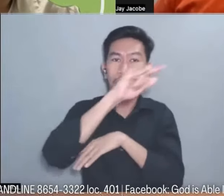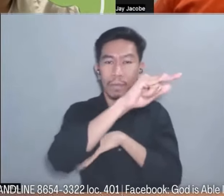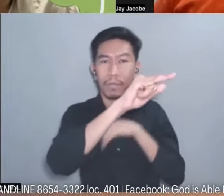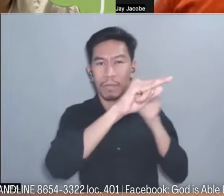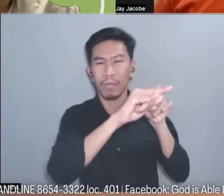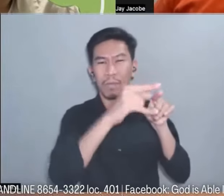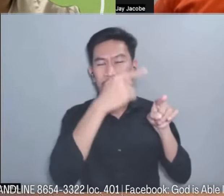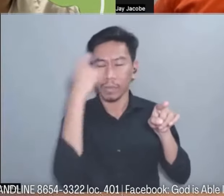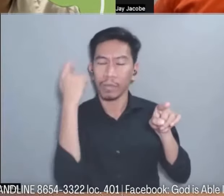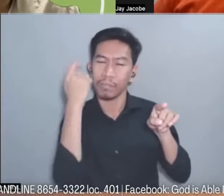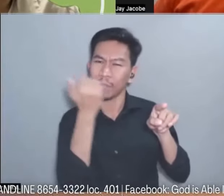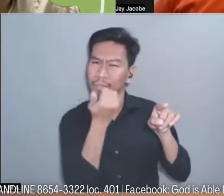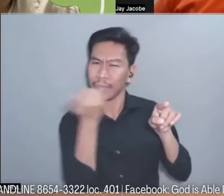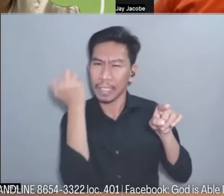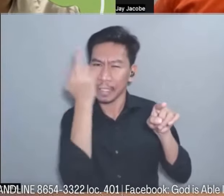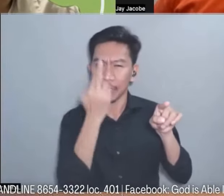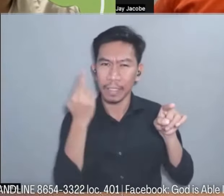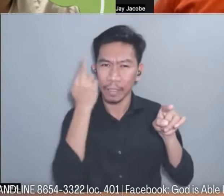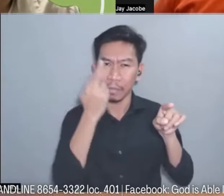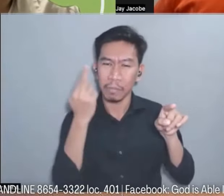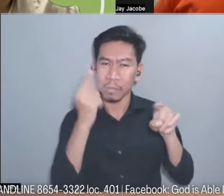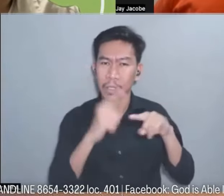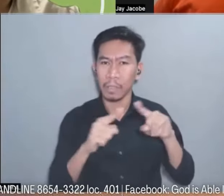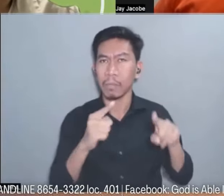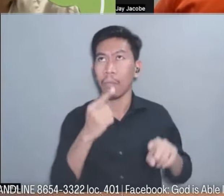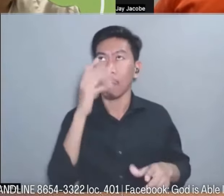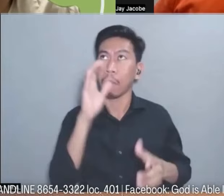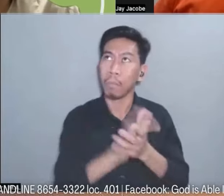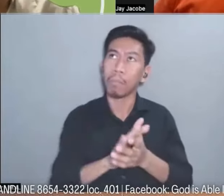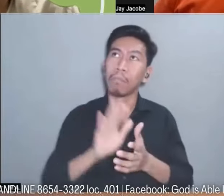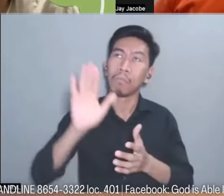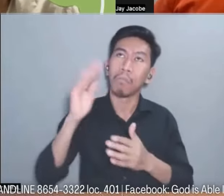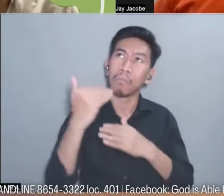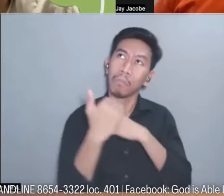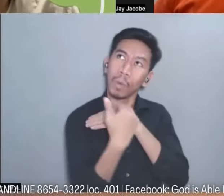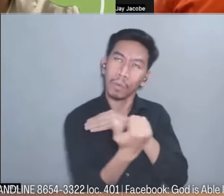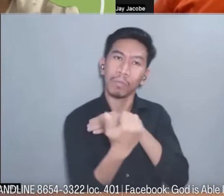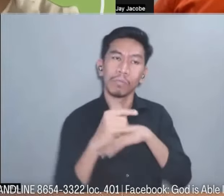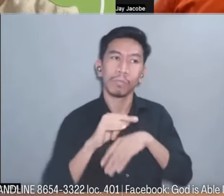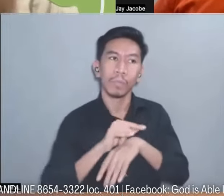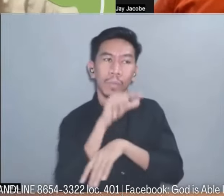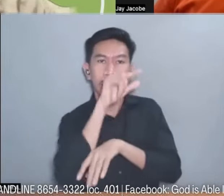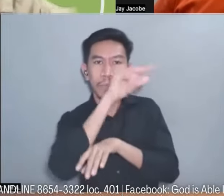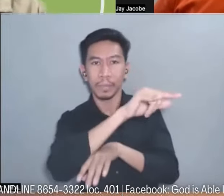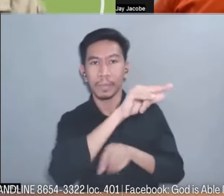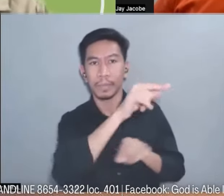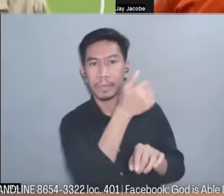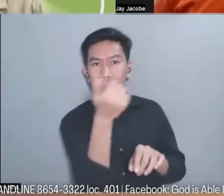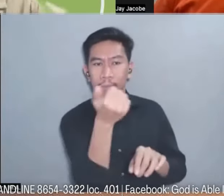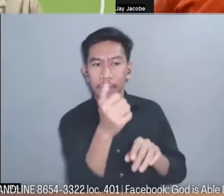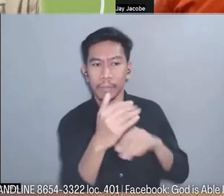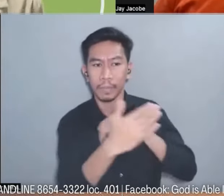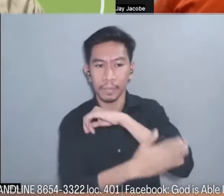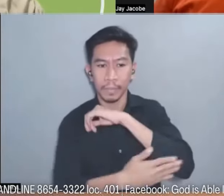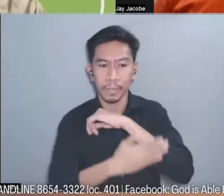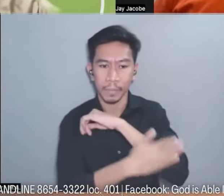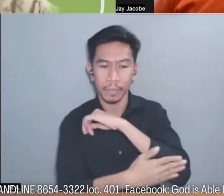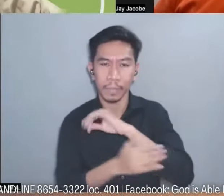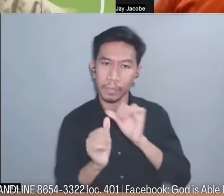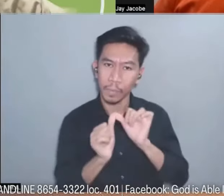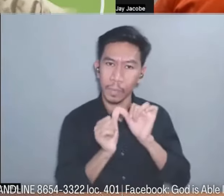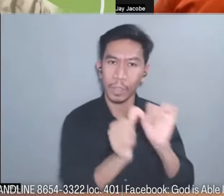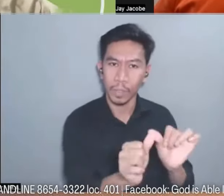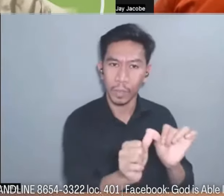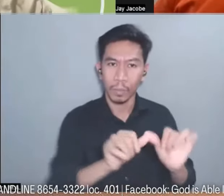reason. but I believe this is the way the Lord has called me to go abroad and continue my calling as a